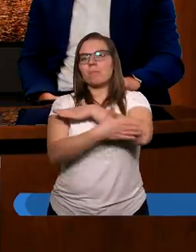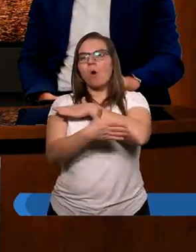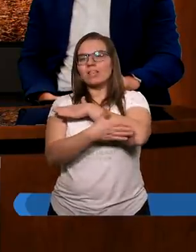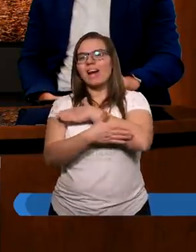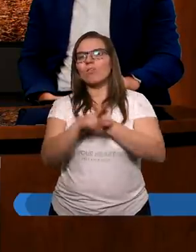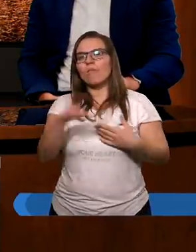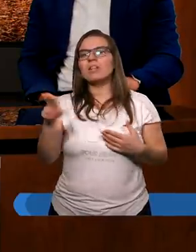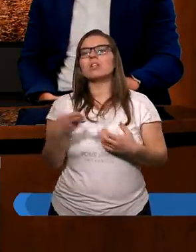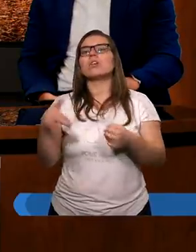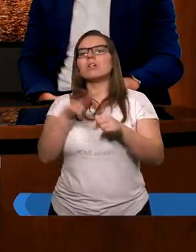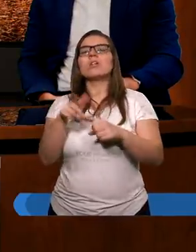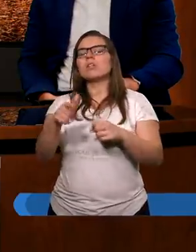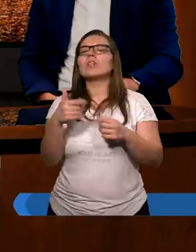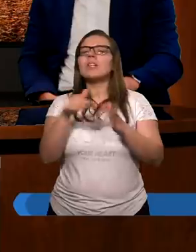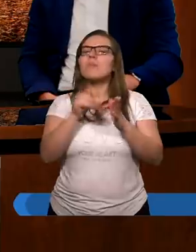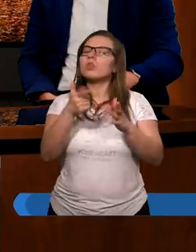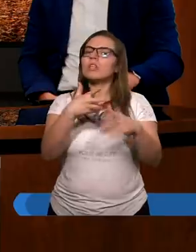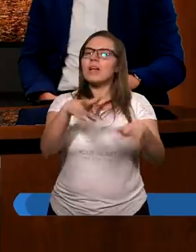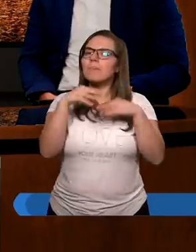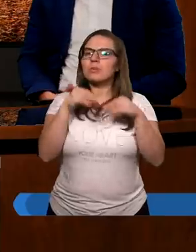podstawowych w ogóle tutaj nie podchodzą.